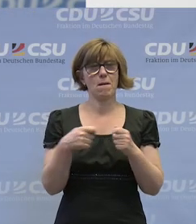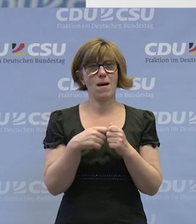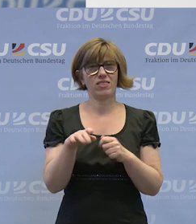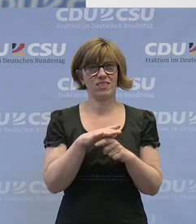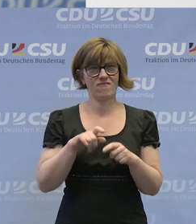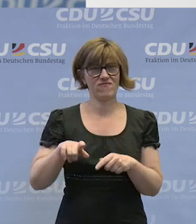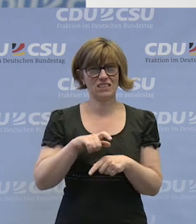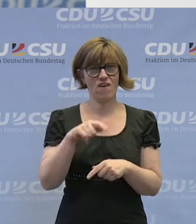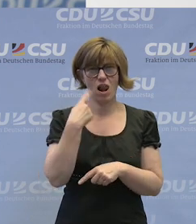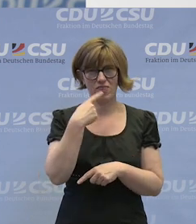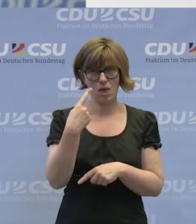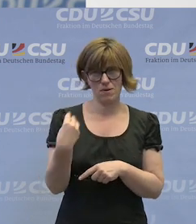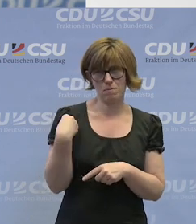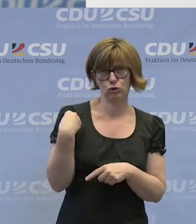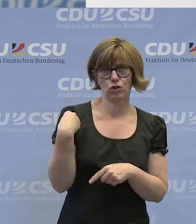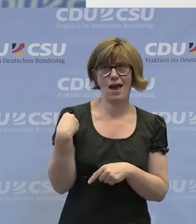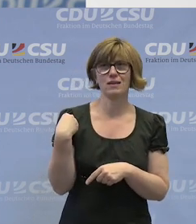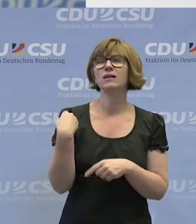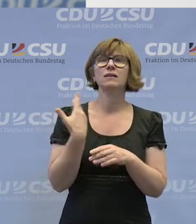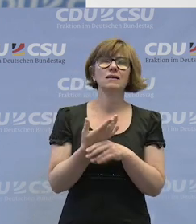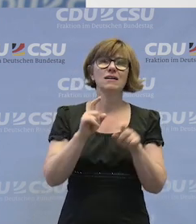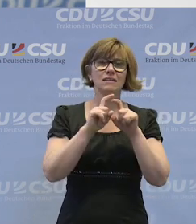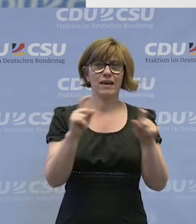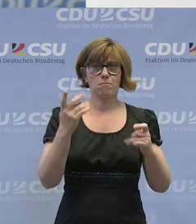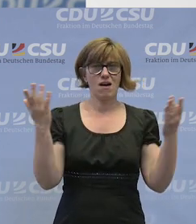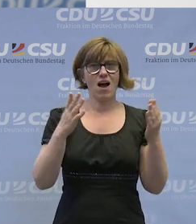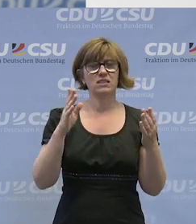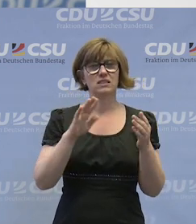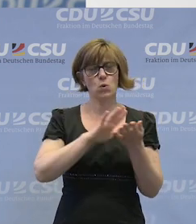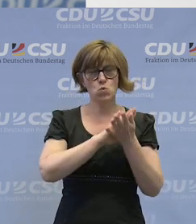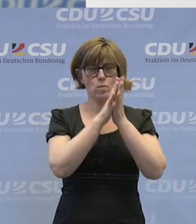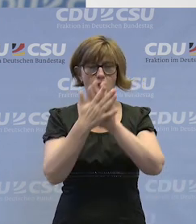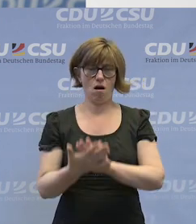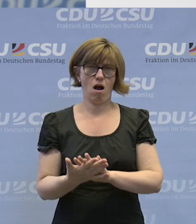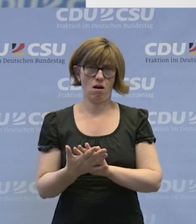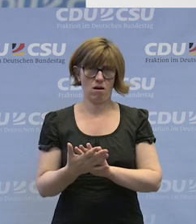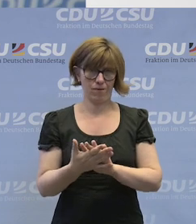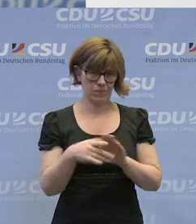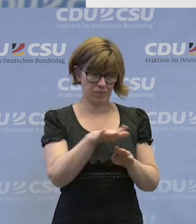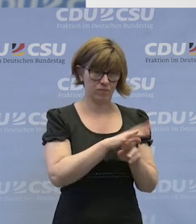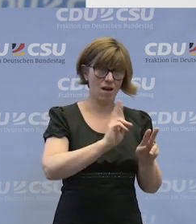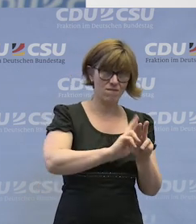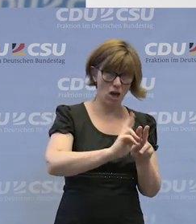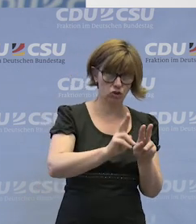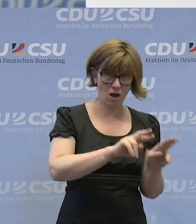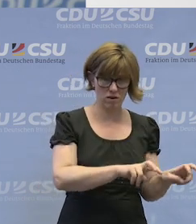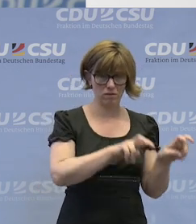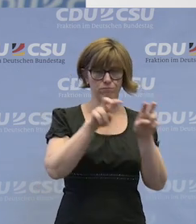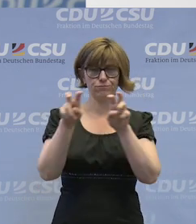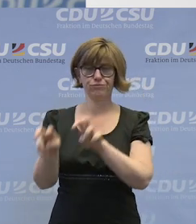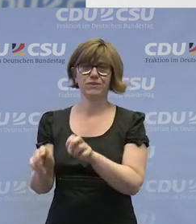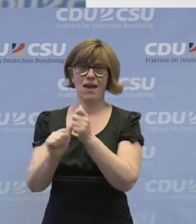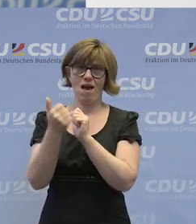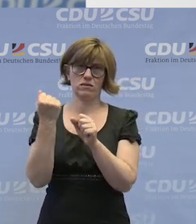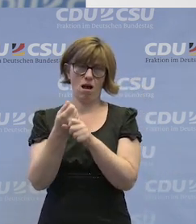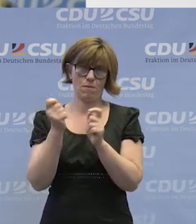-Lippe hinterlassen hat. Da geht es um die Übergänge aus den Werkstätten in den